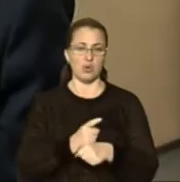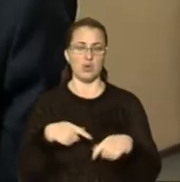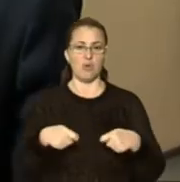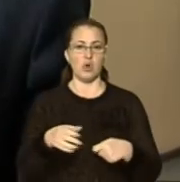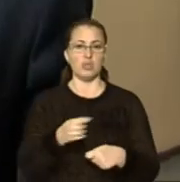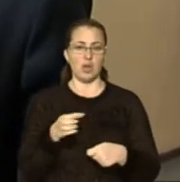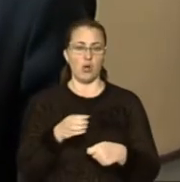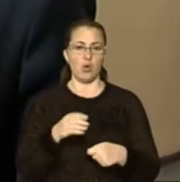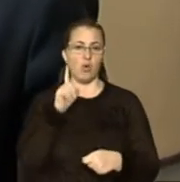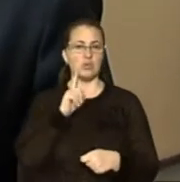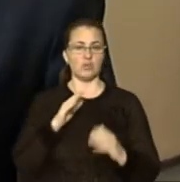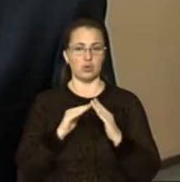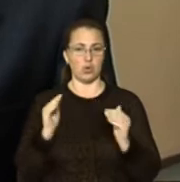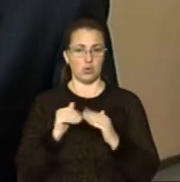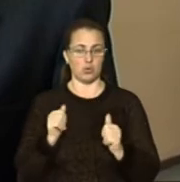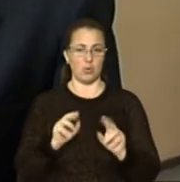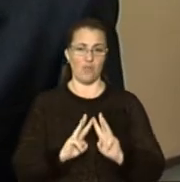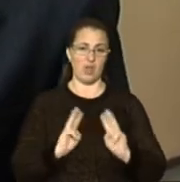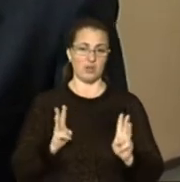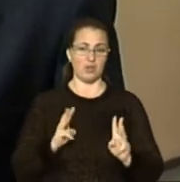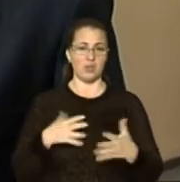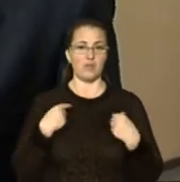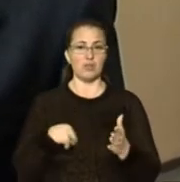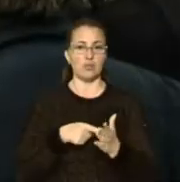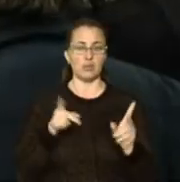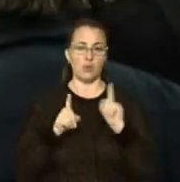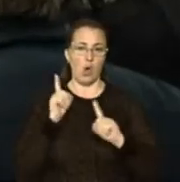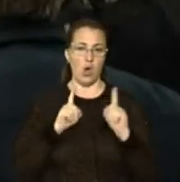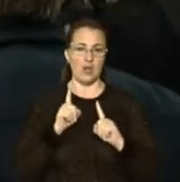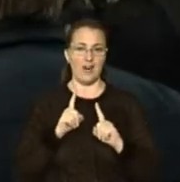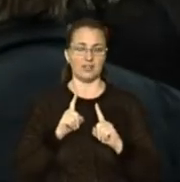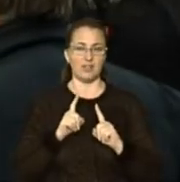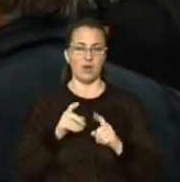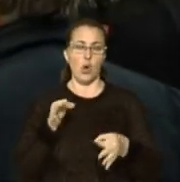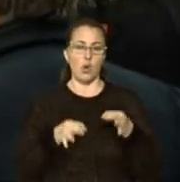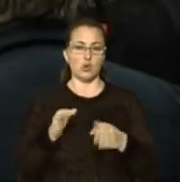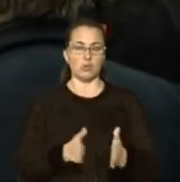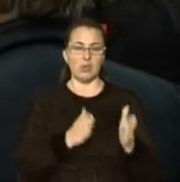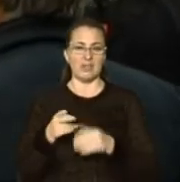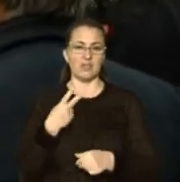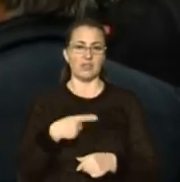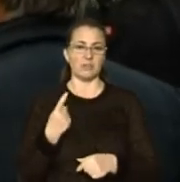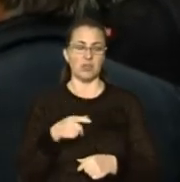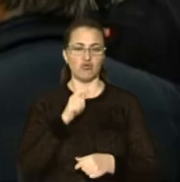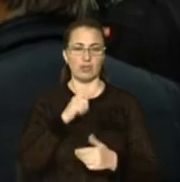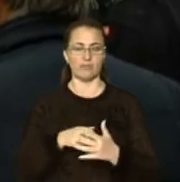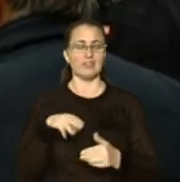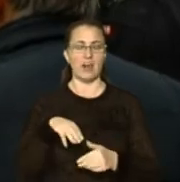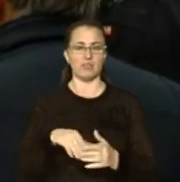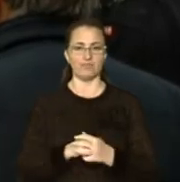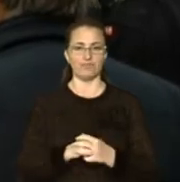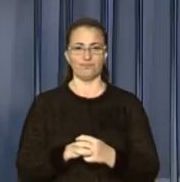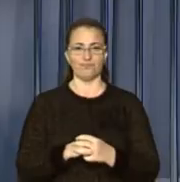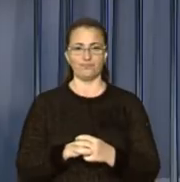За даними офіційного сайту Львівського адміністративного суду, засідання переносли на 21 травня цього року. Ірина Ферин, Анатолій Кірячук,